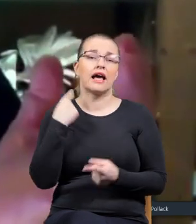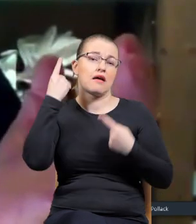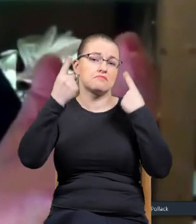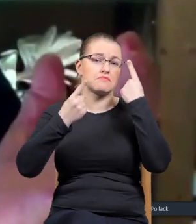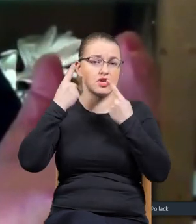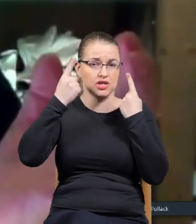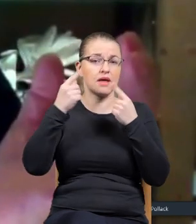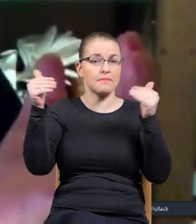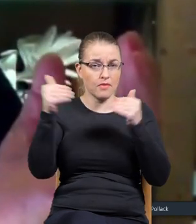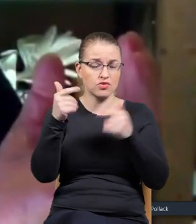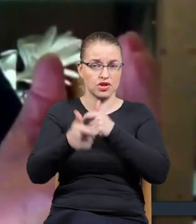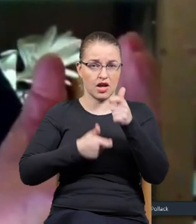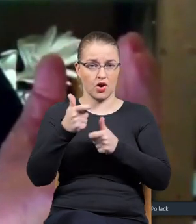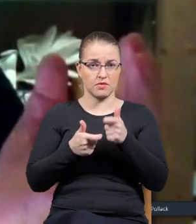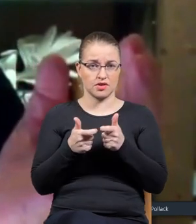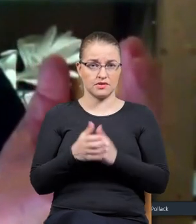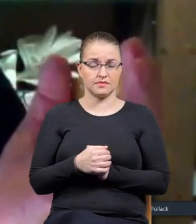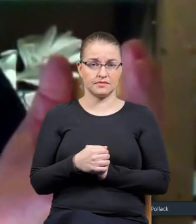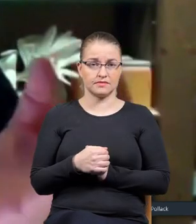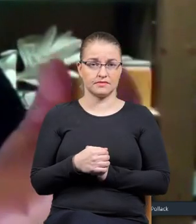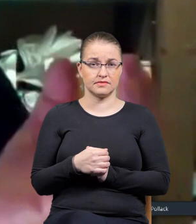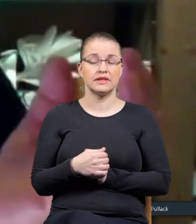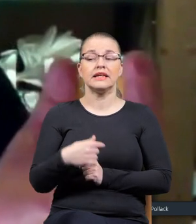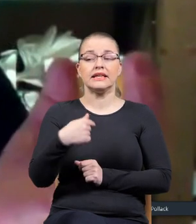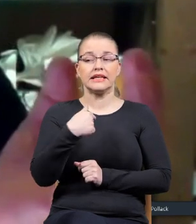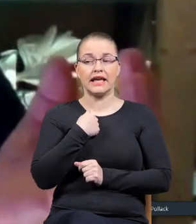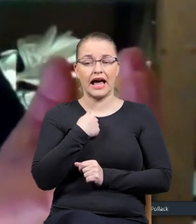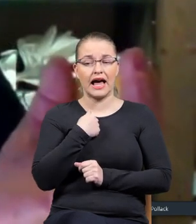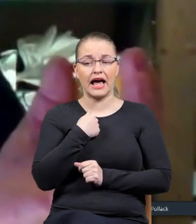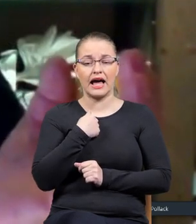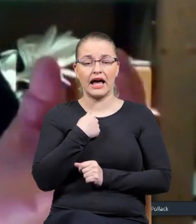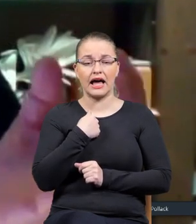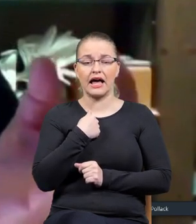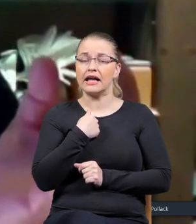można tak zrobić. Więc ja nie zawsze,